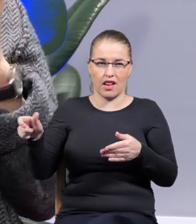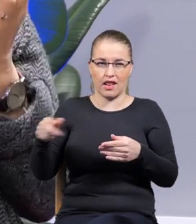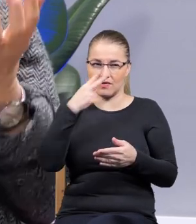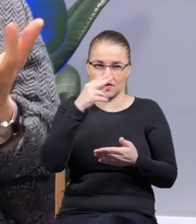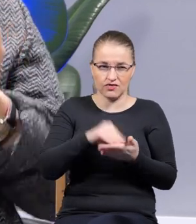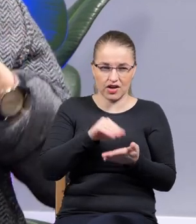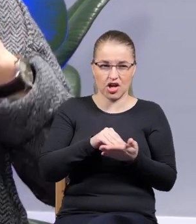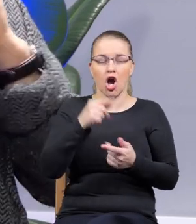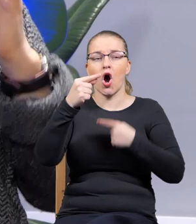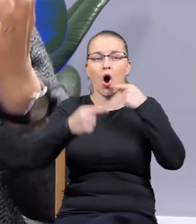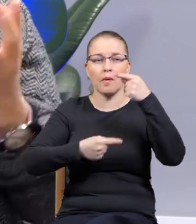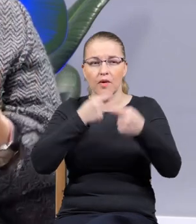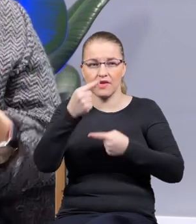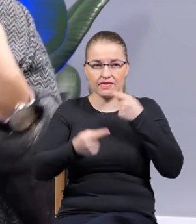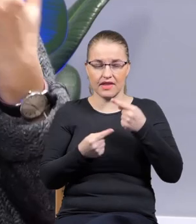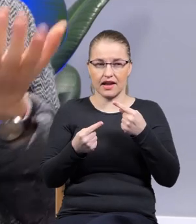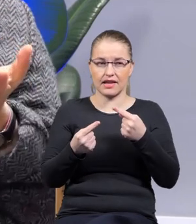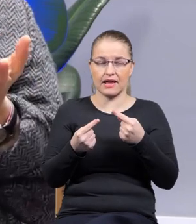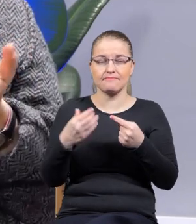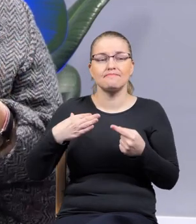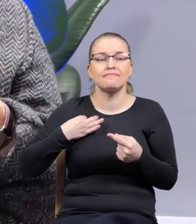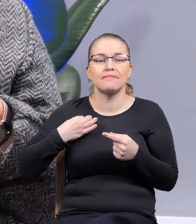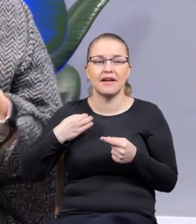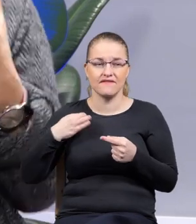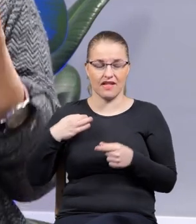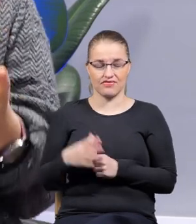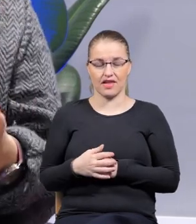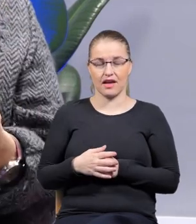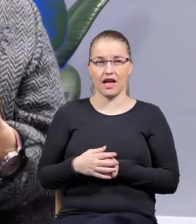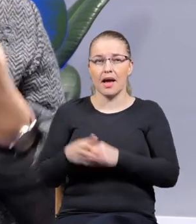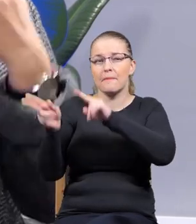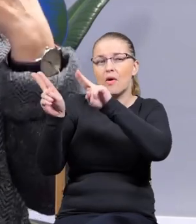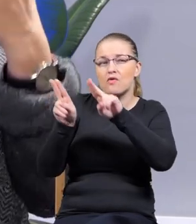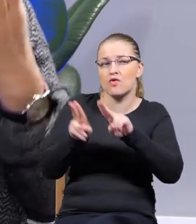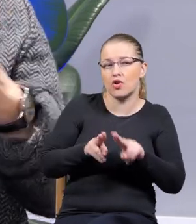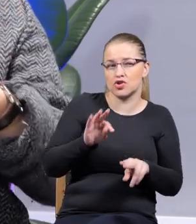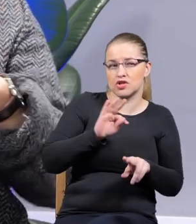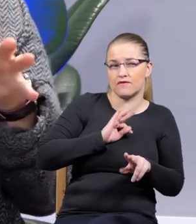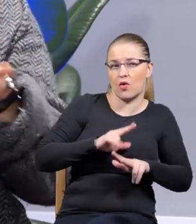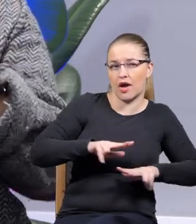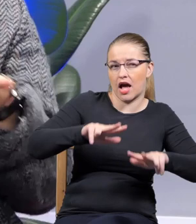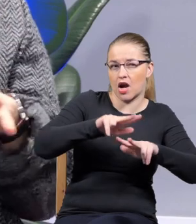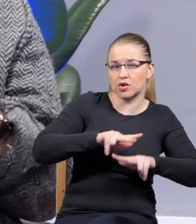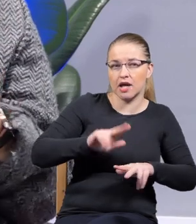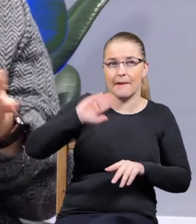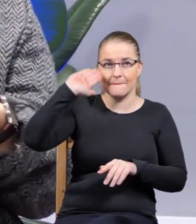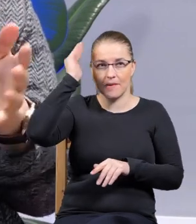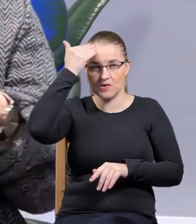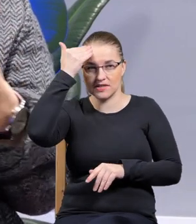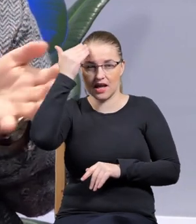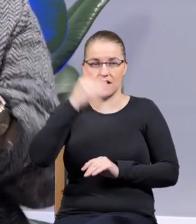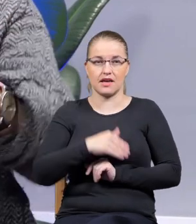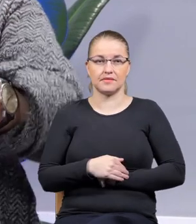opowieści takiej intymnej, na jakimś powrocie do korzeni, na rozpoznawaniu